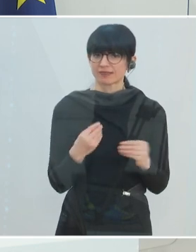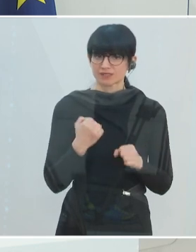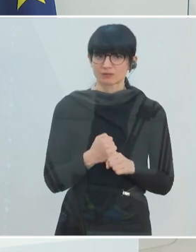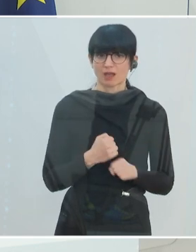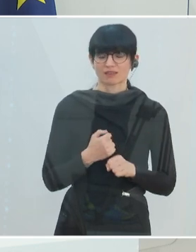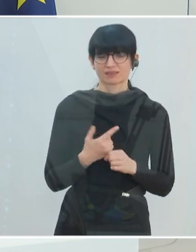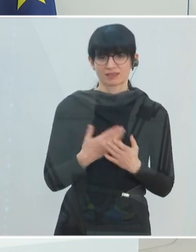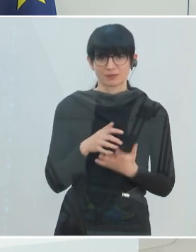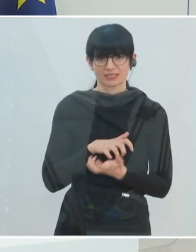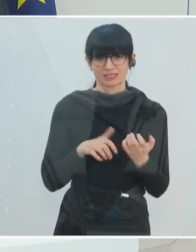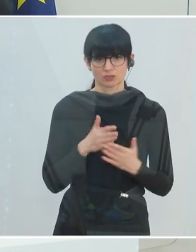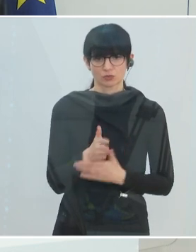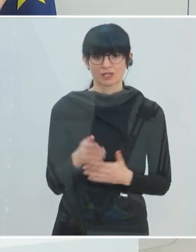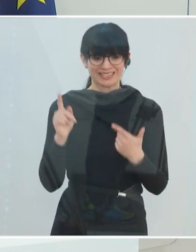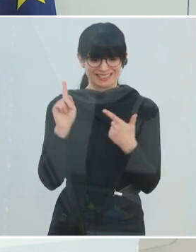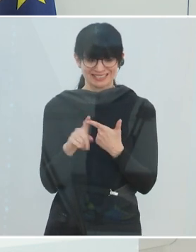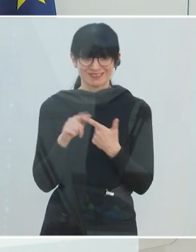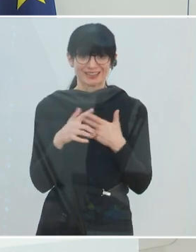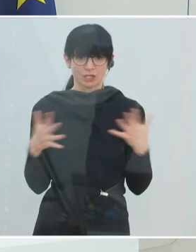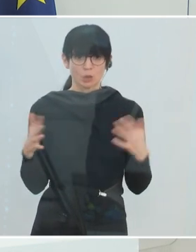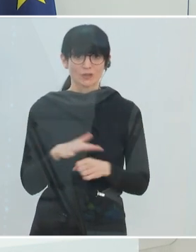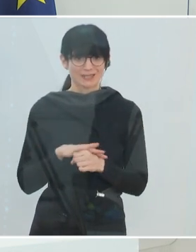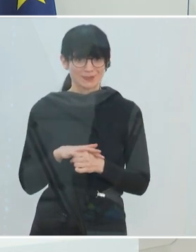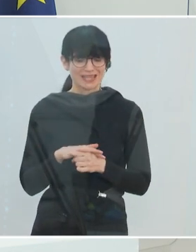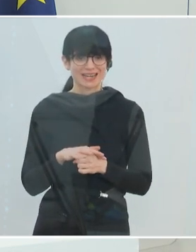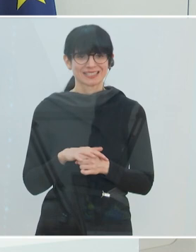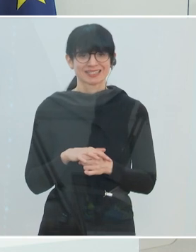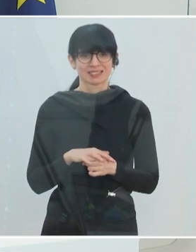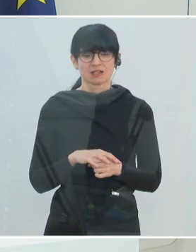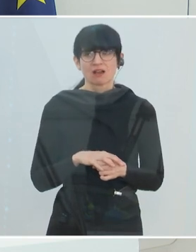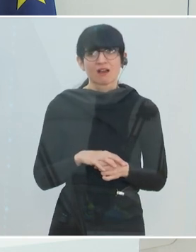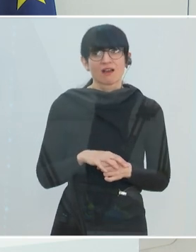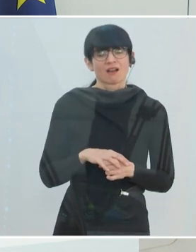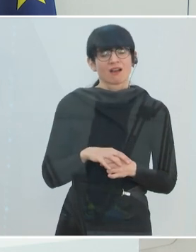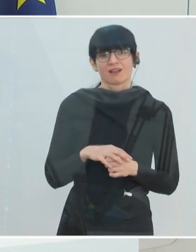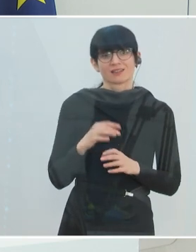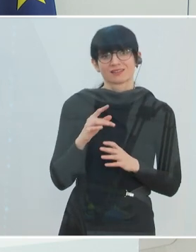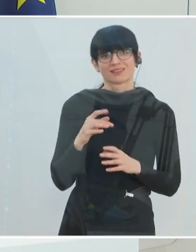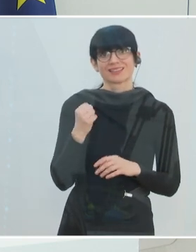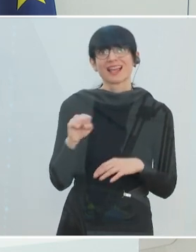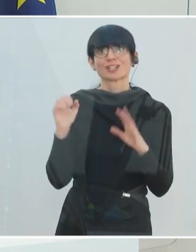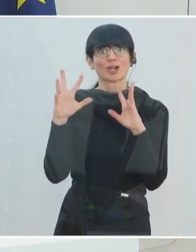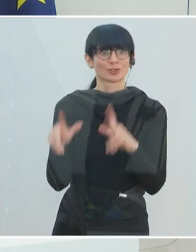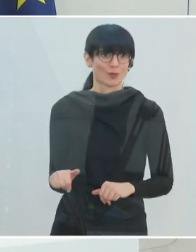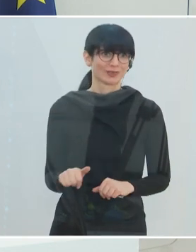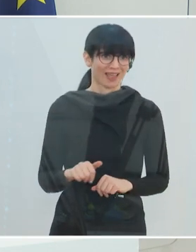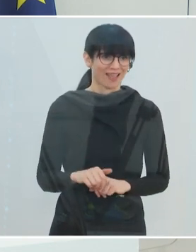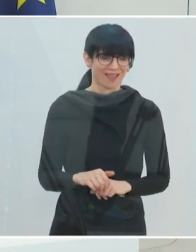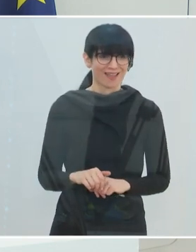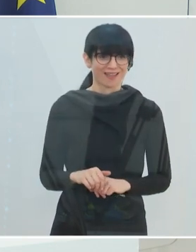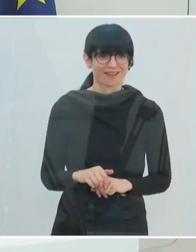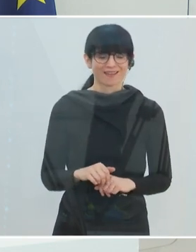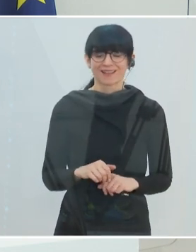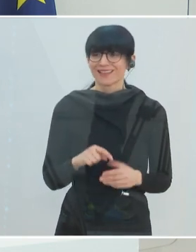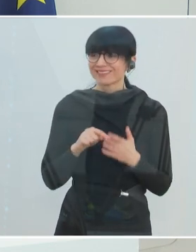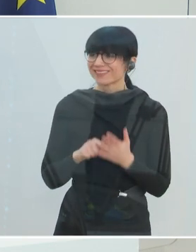bewältigen. Und das zweite und der zweite große Bereich ist das Schöne, das habe ich schon letzte Woche hier betont, aber ich möchte es